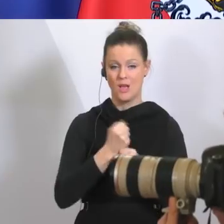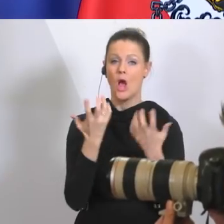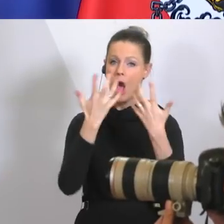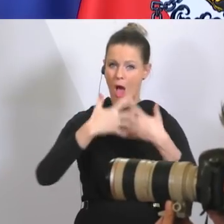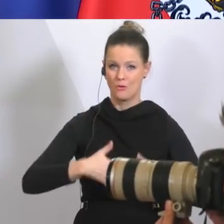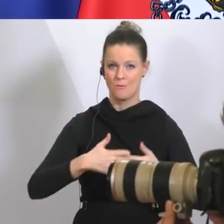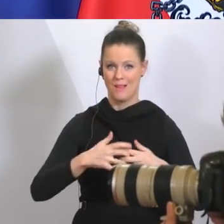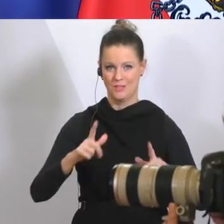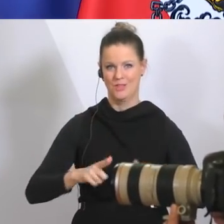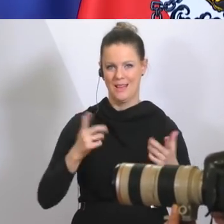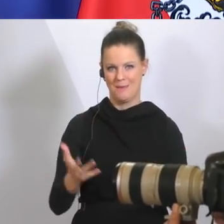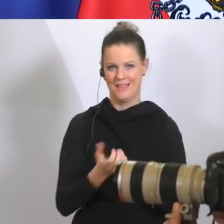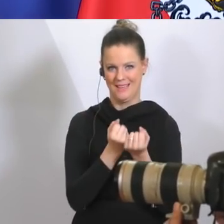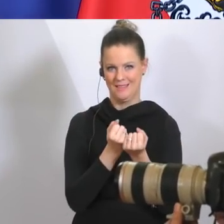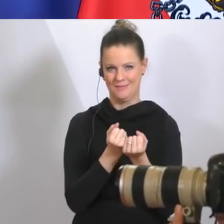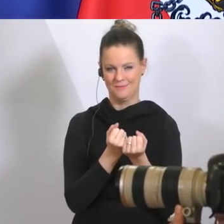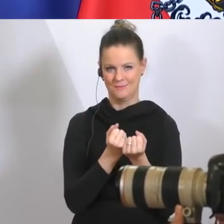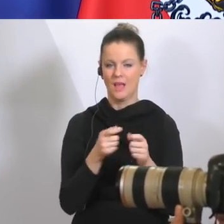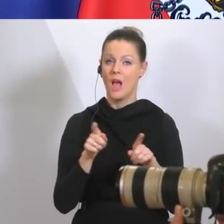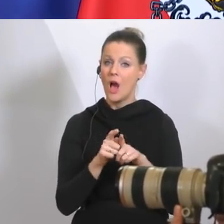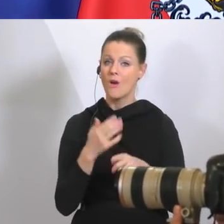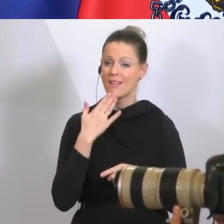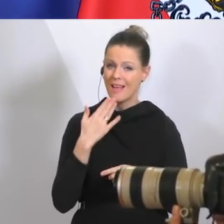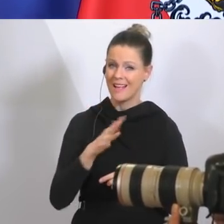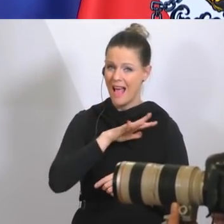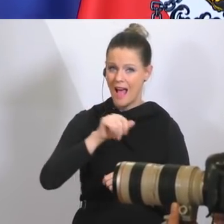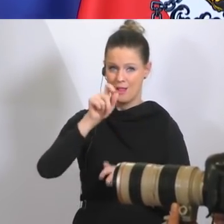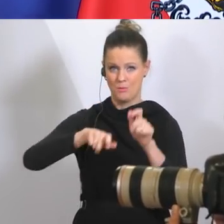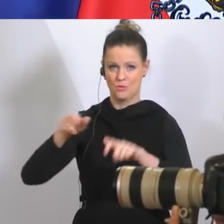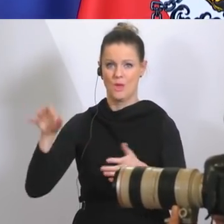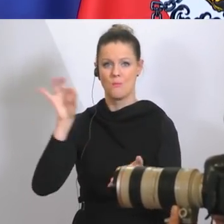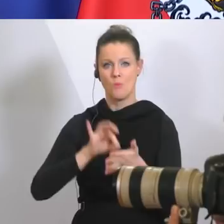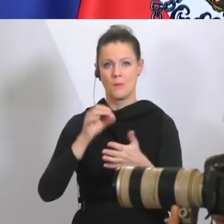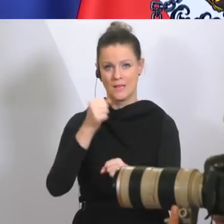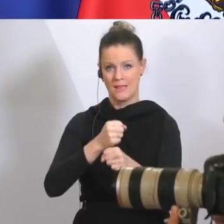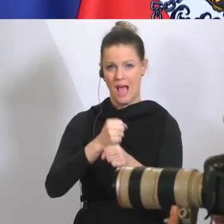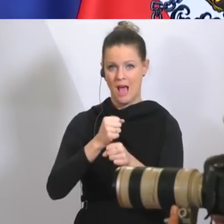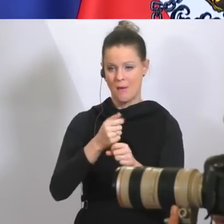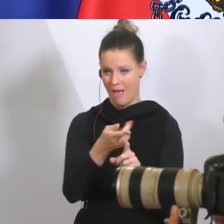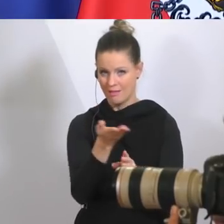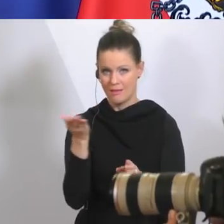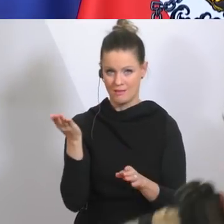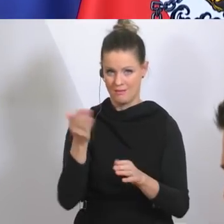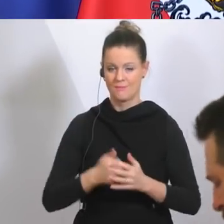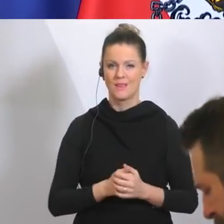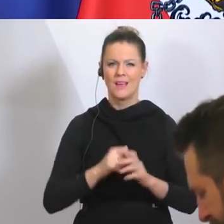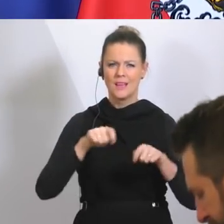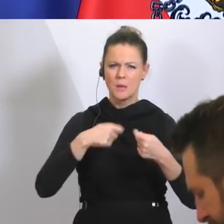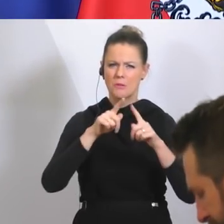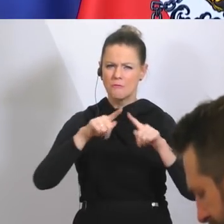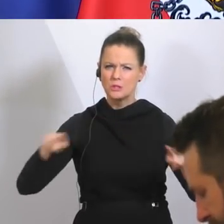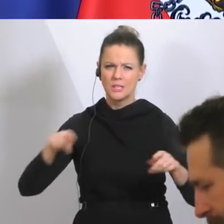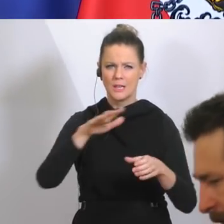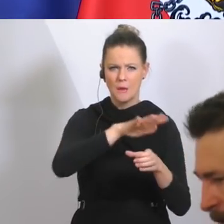Aber danke auch an alle, die arbeiten. Wir haben hier unterschiedlichste Konstellationen in den verschiedenen Branchen.